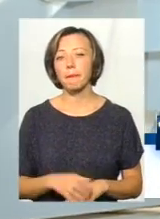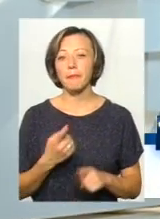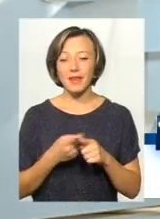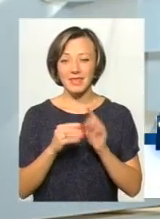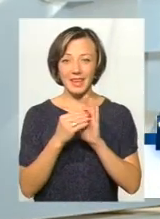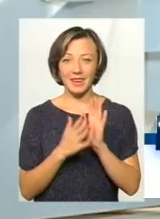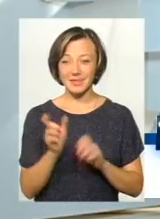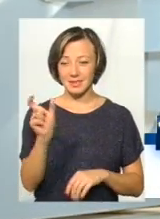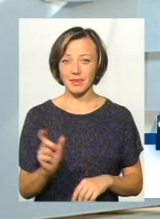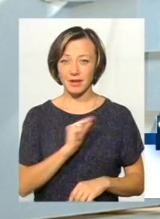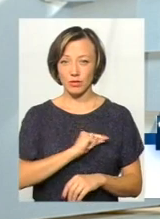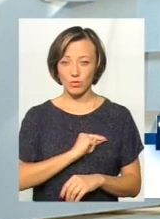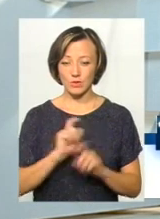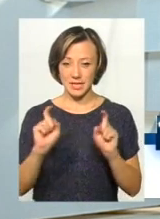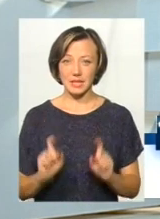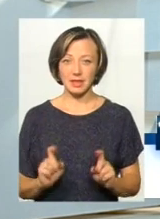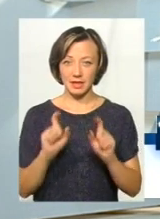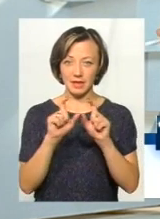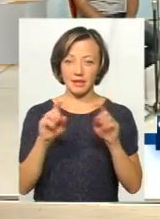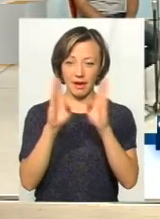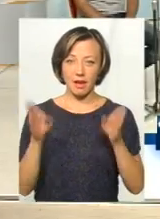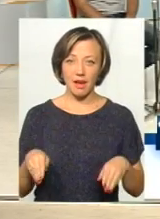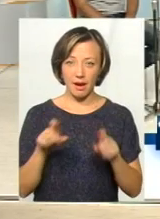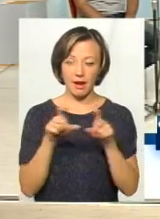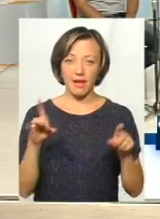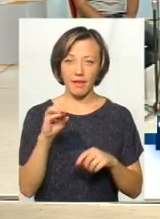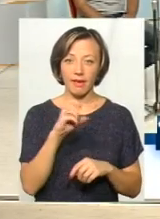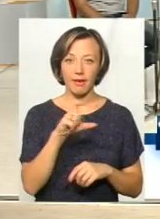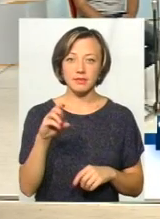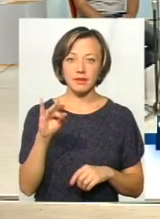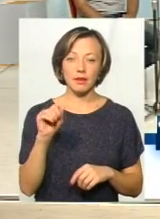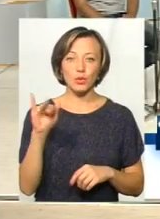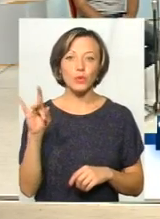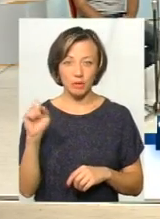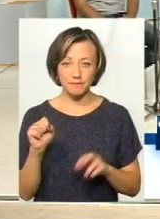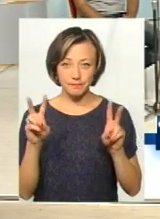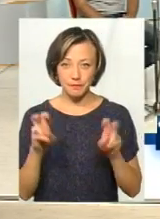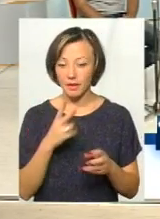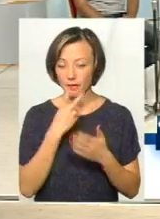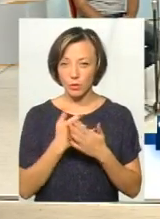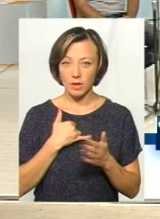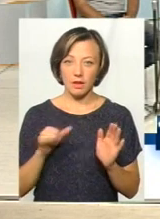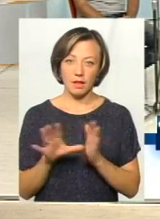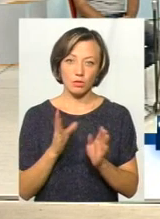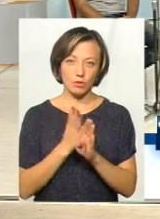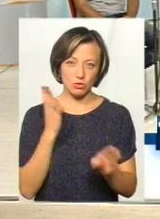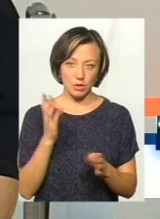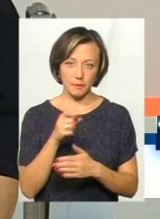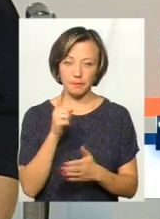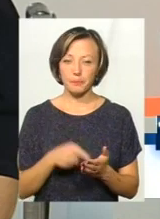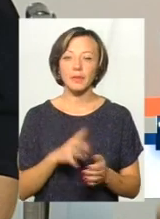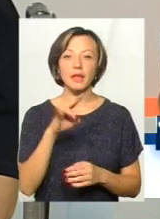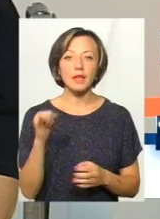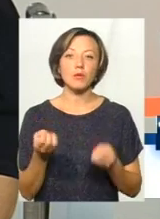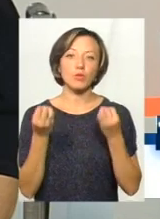який сидить в реєстратурі, мав би, ну як, попередити, що зважайте, що в нас ще є електронна черга? Ні,